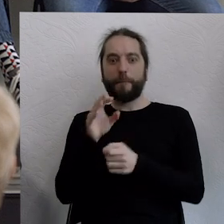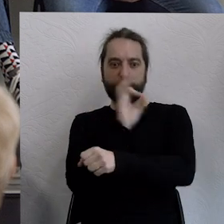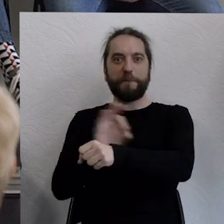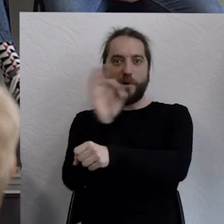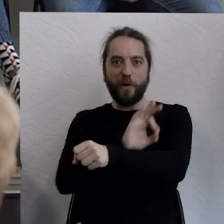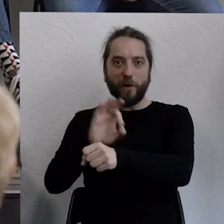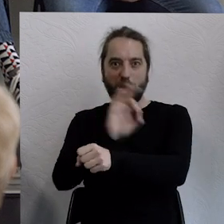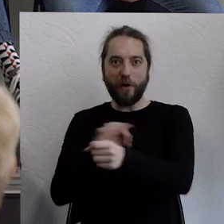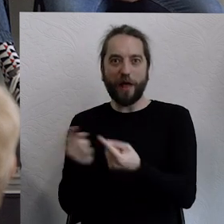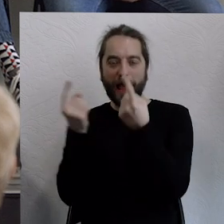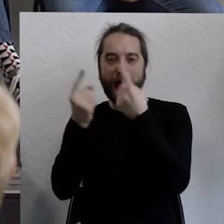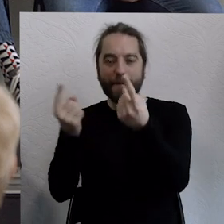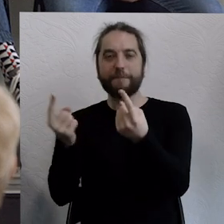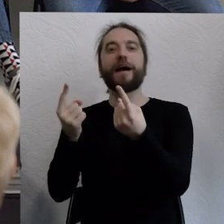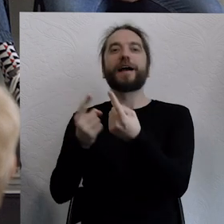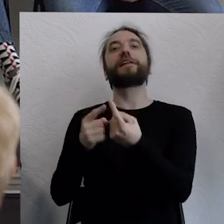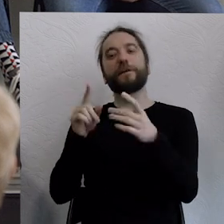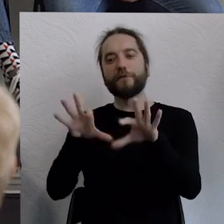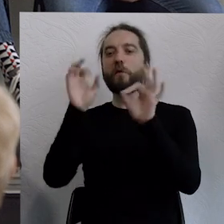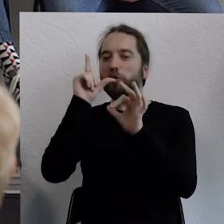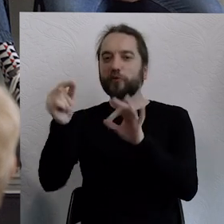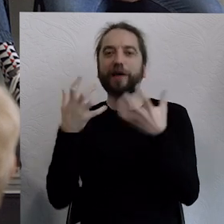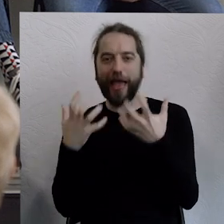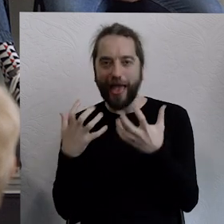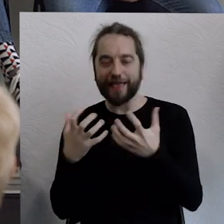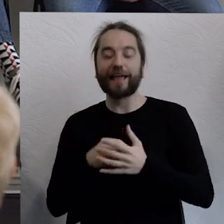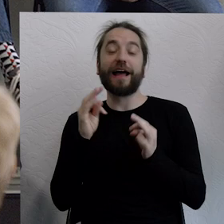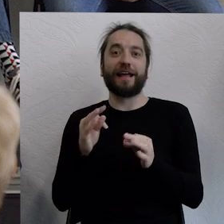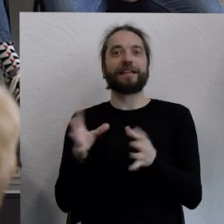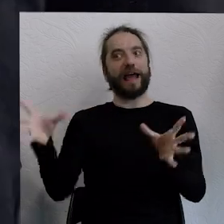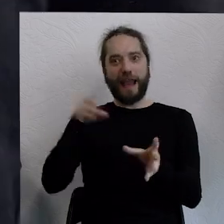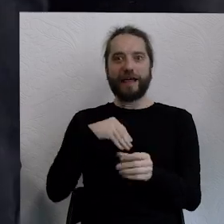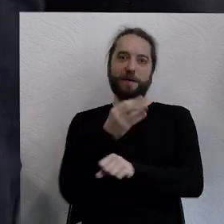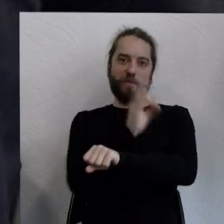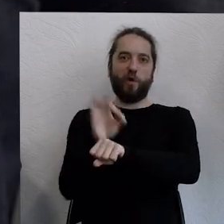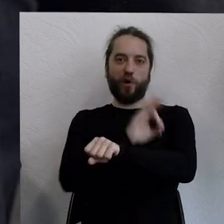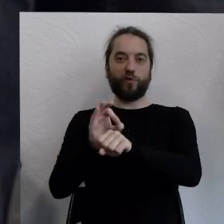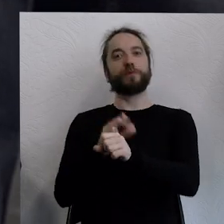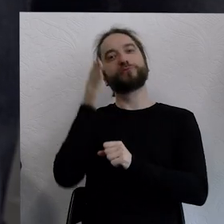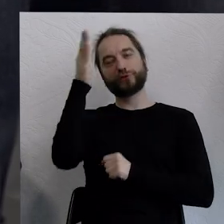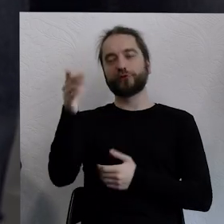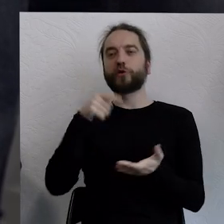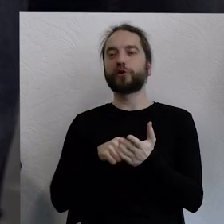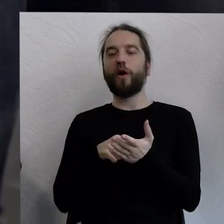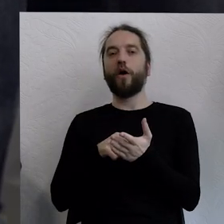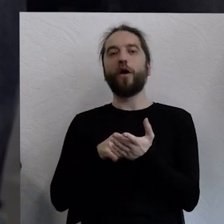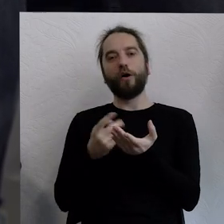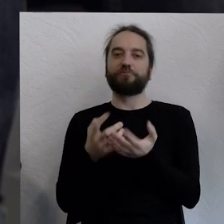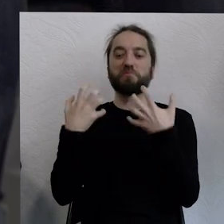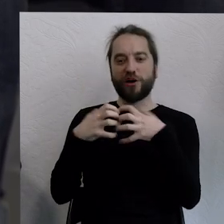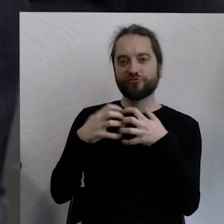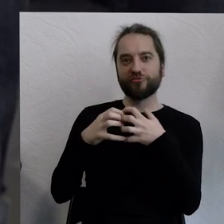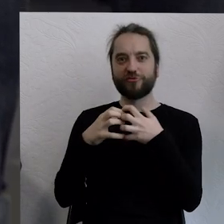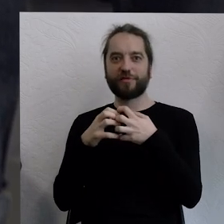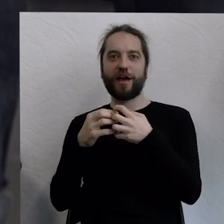kampanię proferkwencyjną, a teraz projektują z nami przyszłość. Więc to jest wehikuł czasu, on tam ma wbudowane